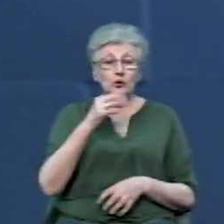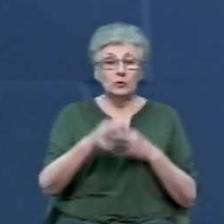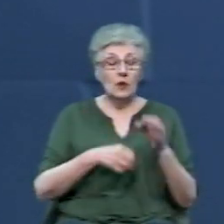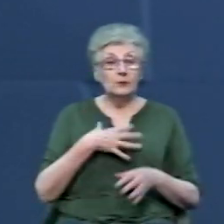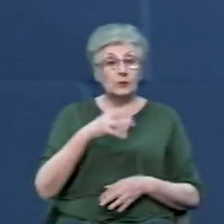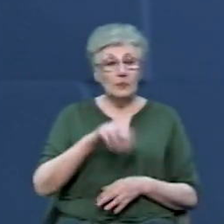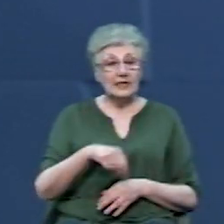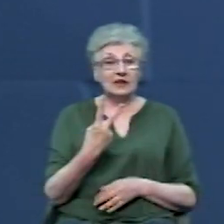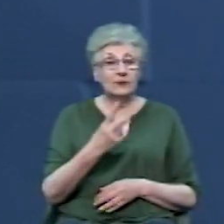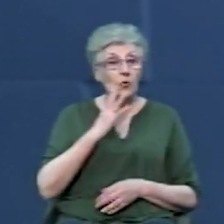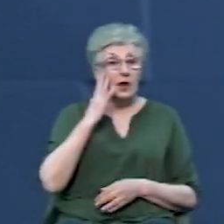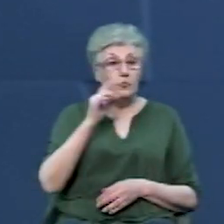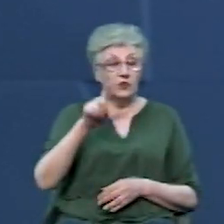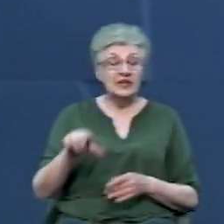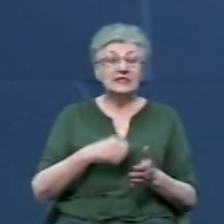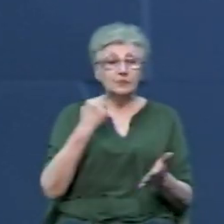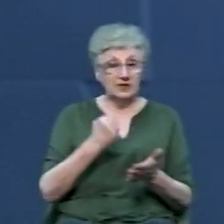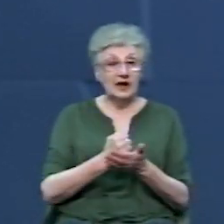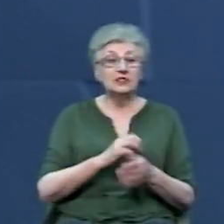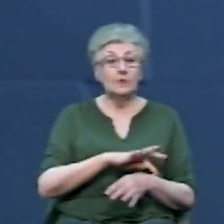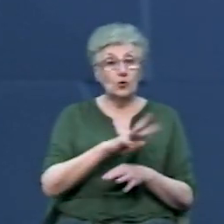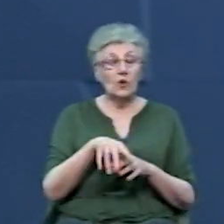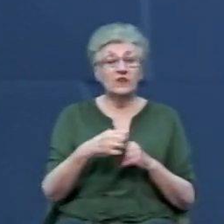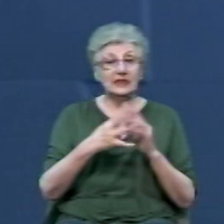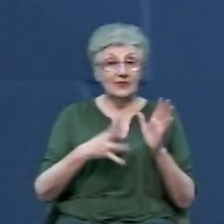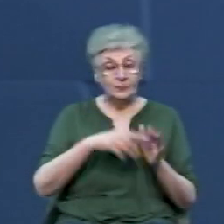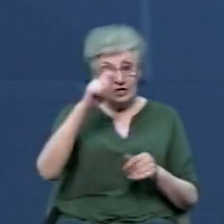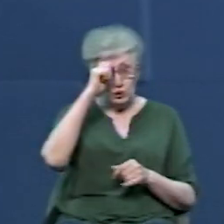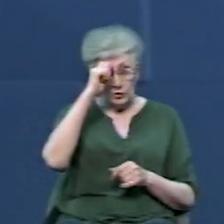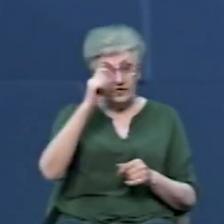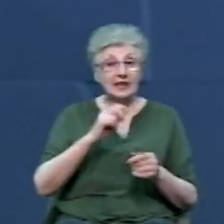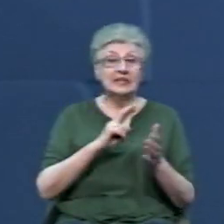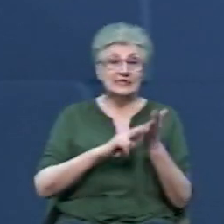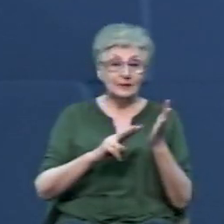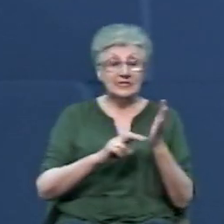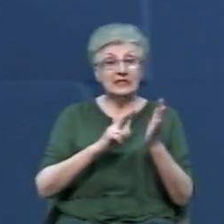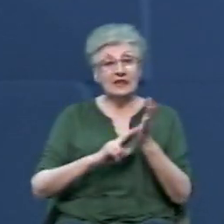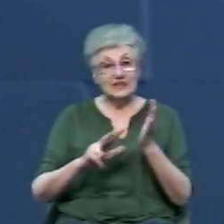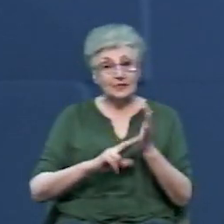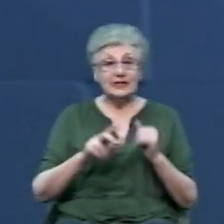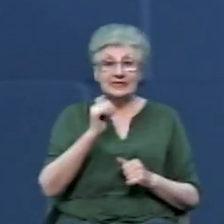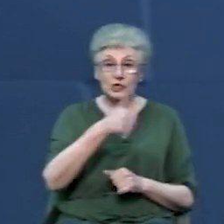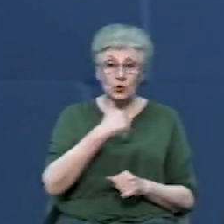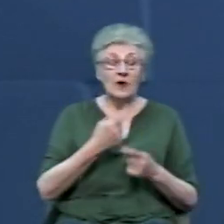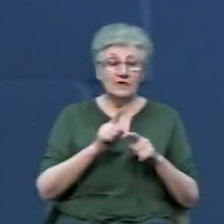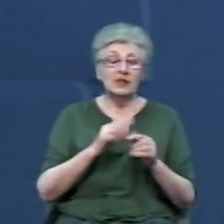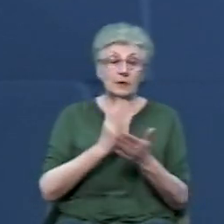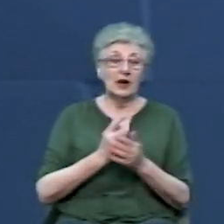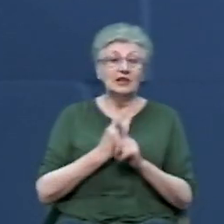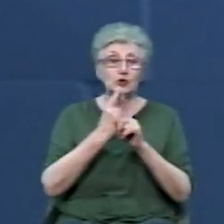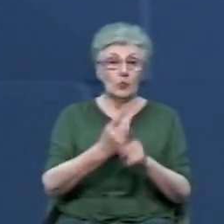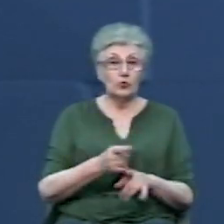двоє буковинців з підтвердженим COVID-19. Це чоловіки 70 та 88 років, які мали супутні захворювання.